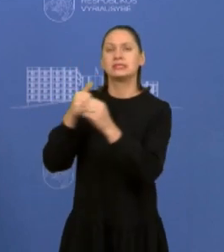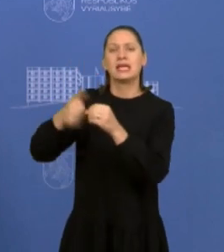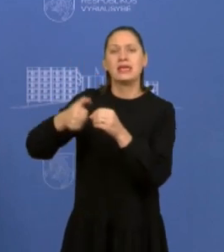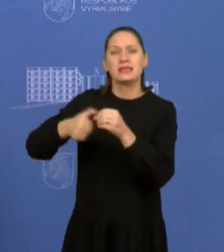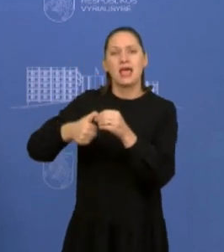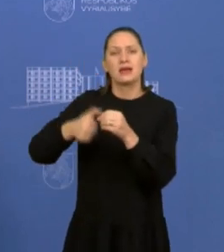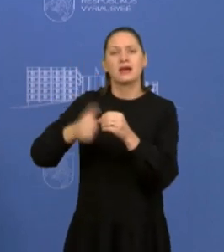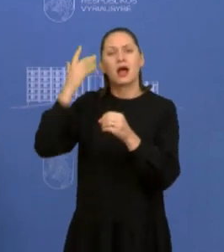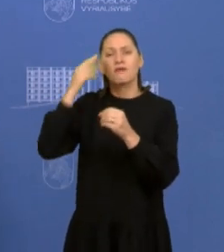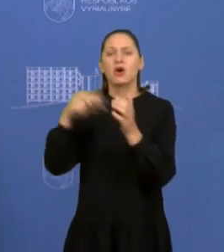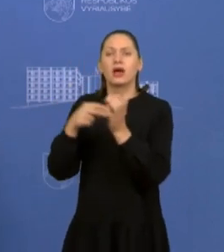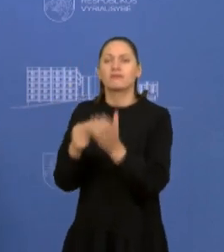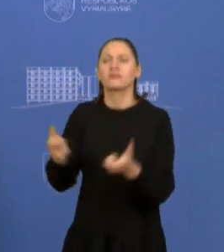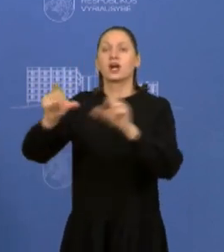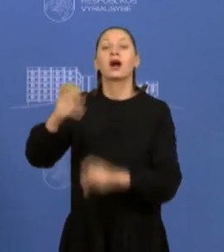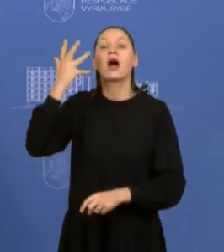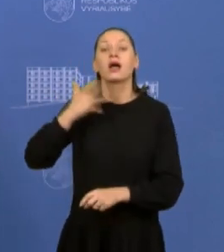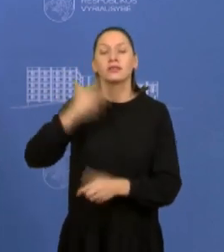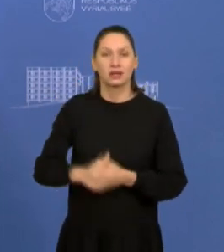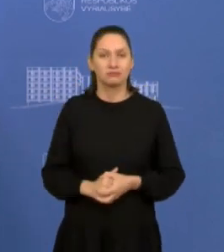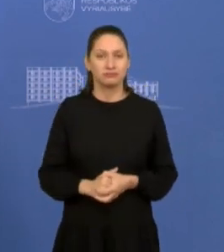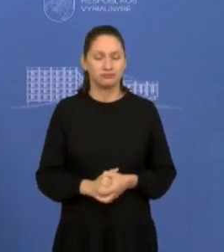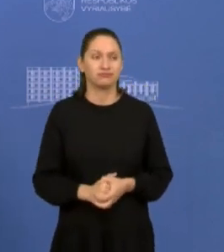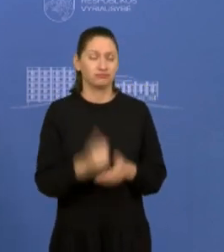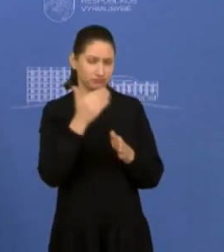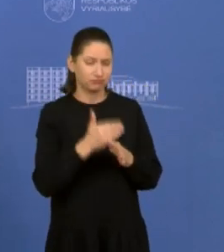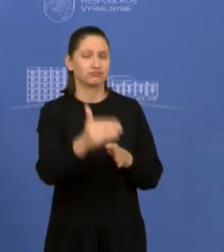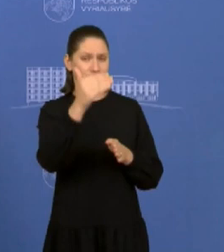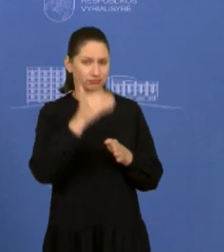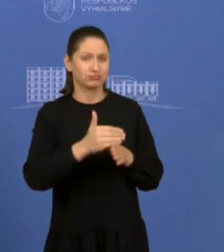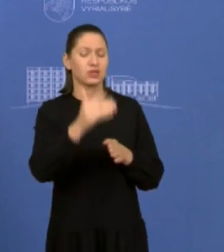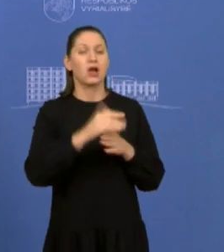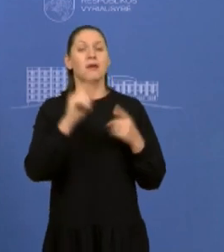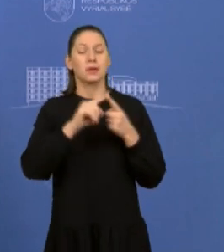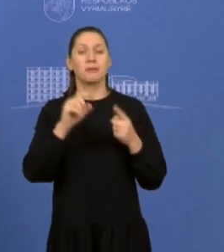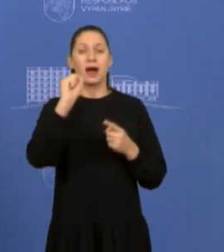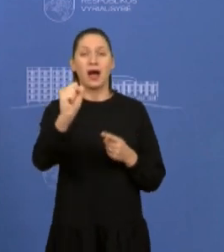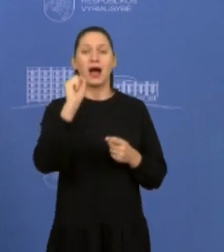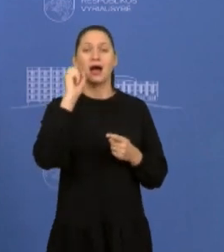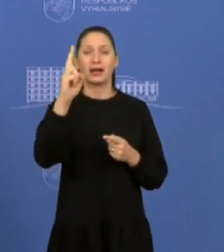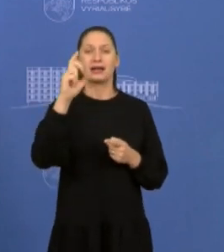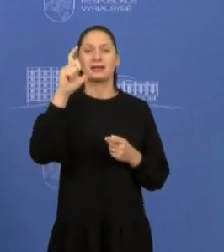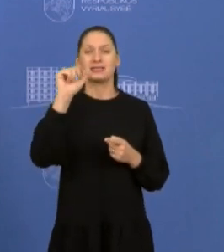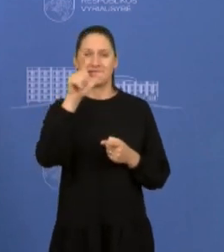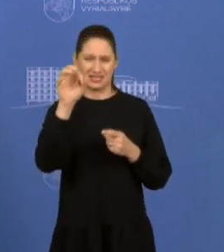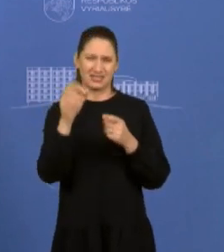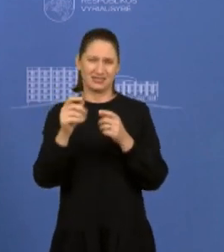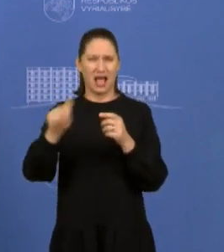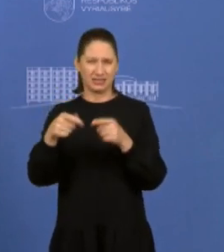ir nuo kada konkrečiai turėtų pabrangti? Dizelinas palaipsniui branks jo akcizas, bet tai kalba eina apie